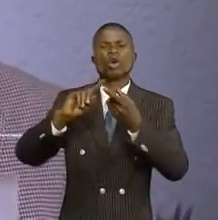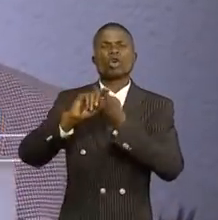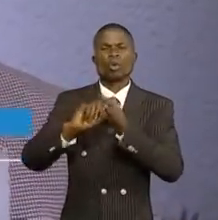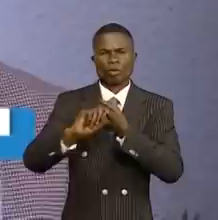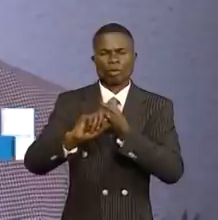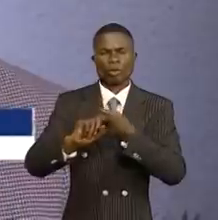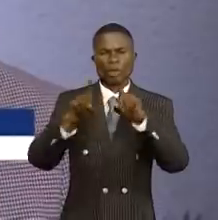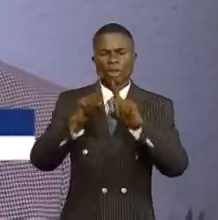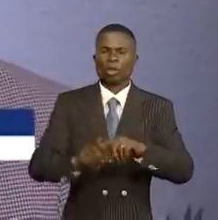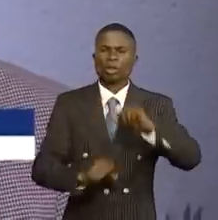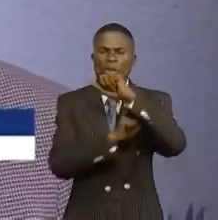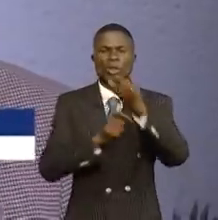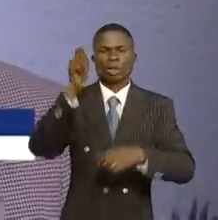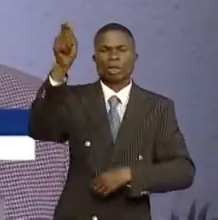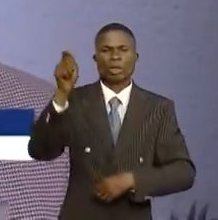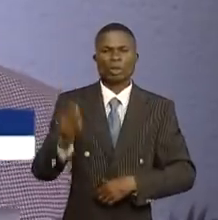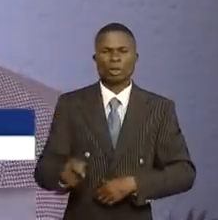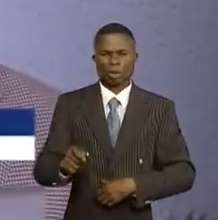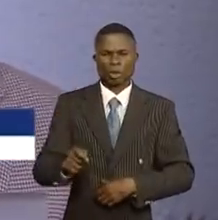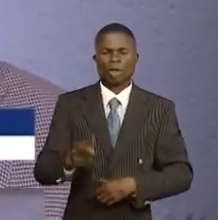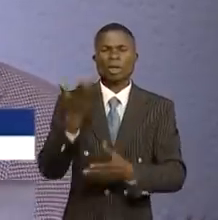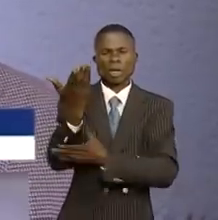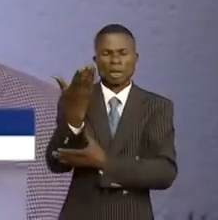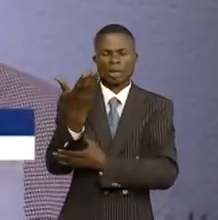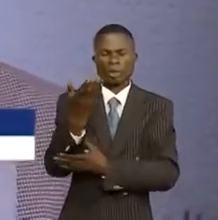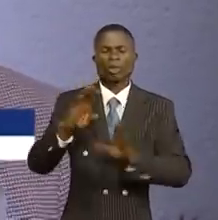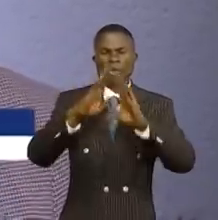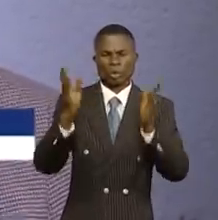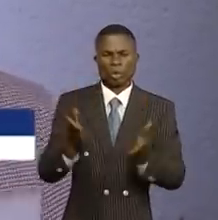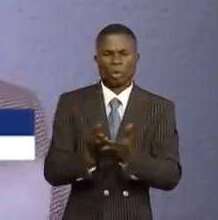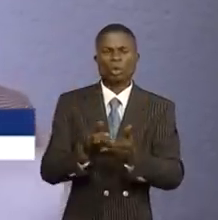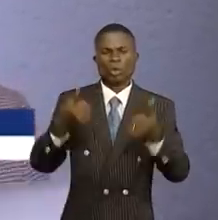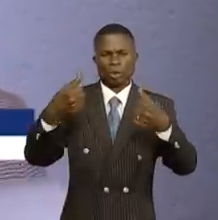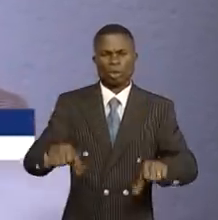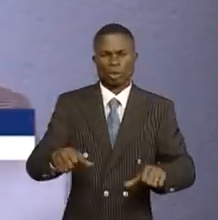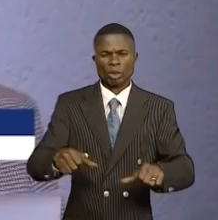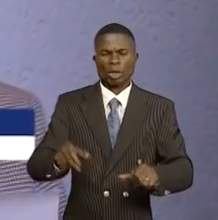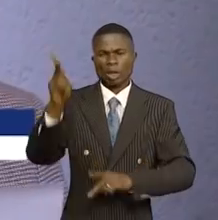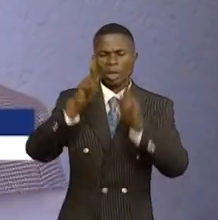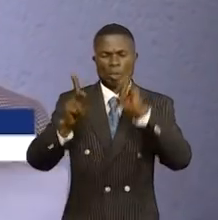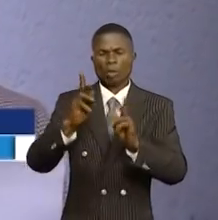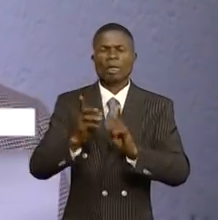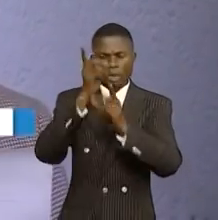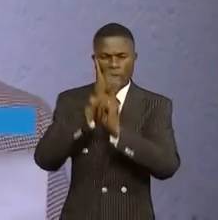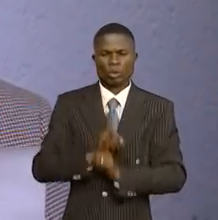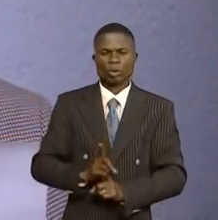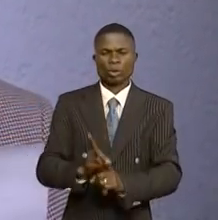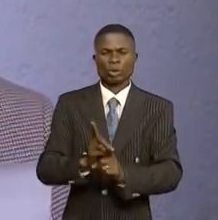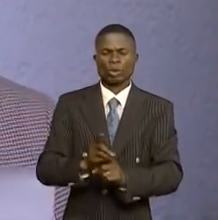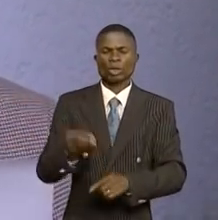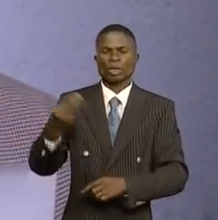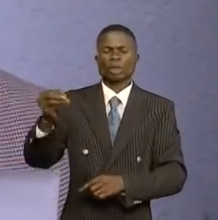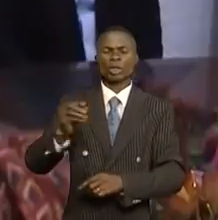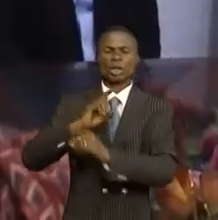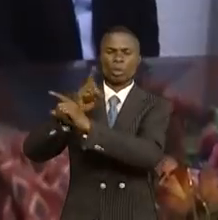et à soutenir son armée et l'invite à toujours demeurer des citoyens dignes qui privilégient